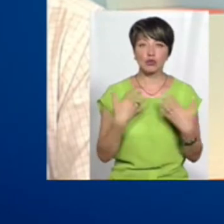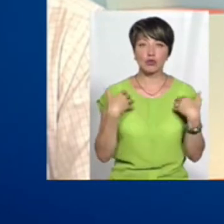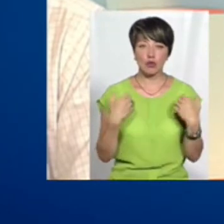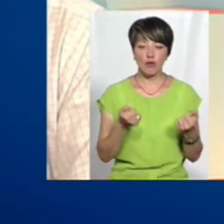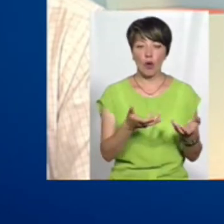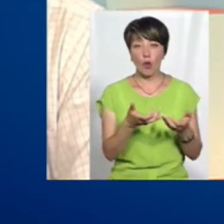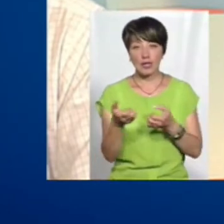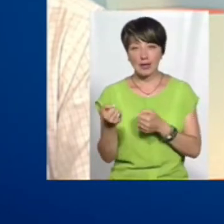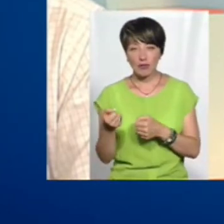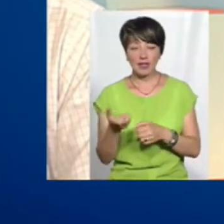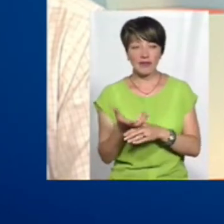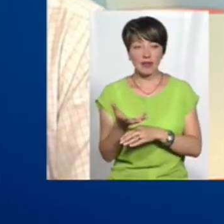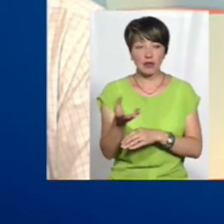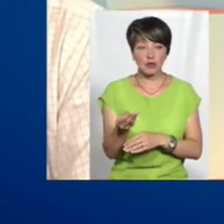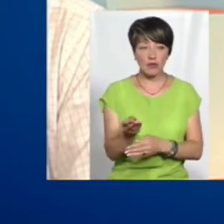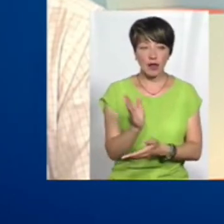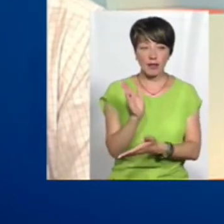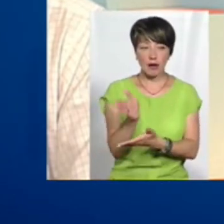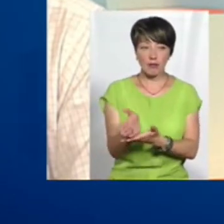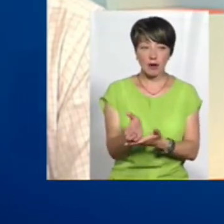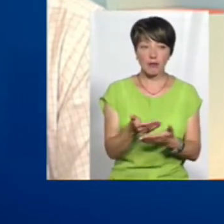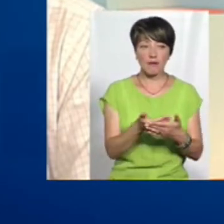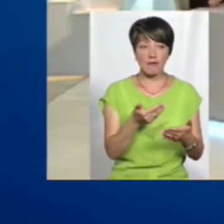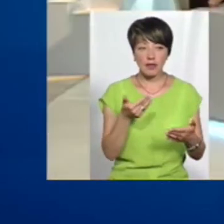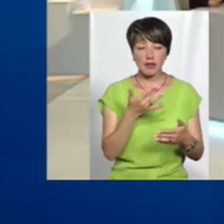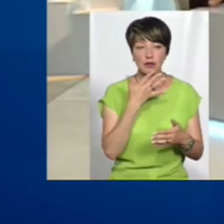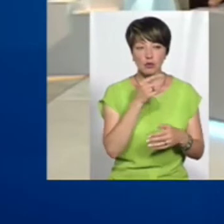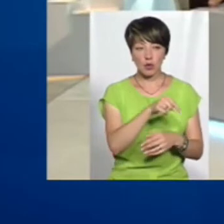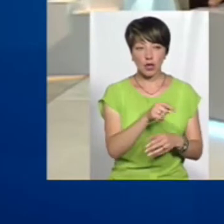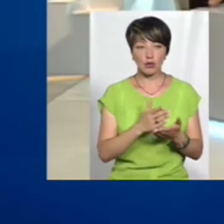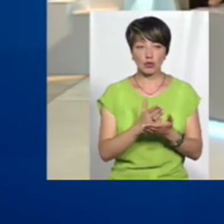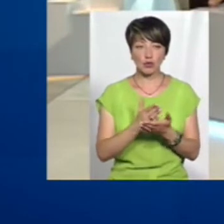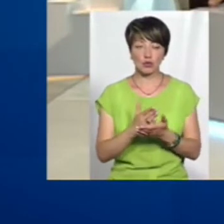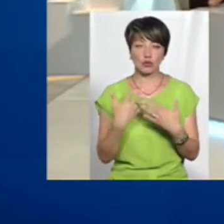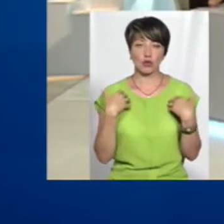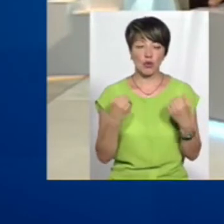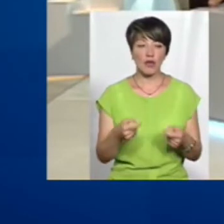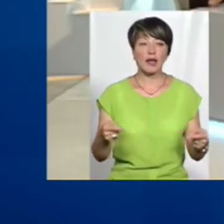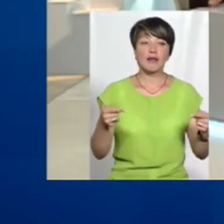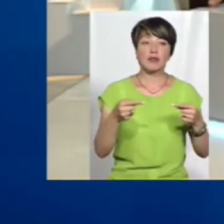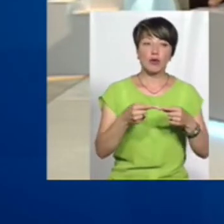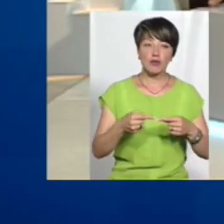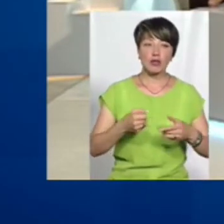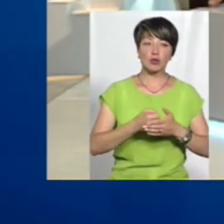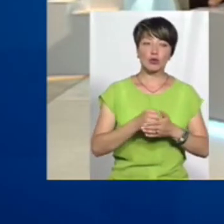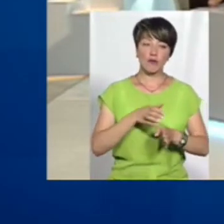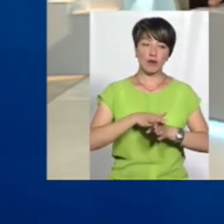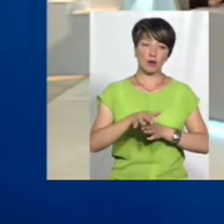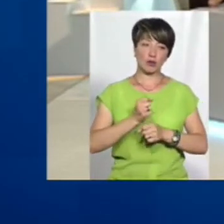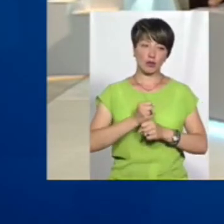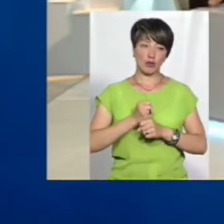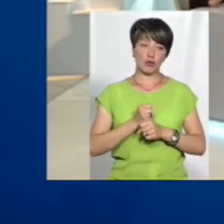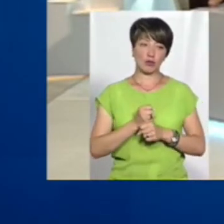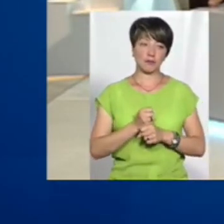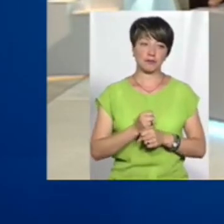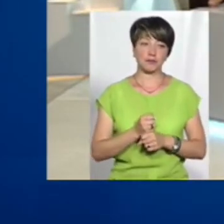і отримувати фінансування напряму від Національної служби здоров'я України. Відповідно до виконаної роботи.